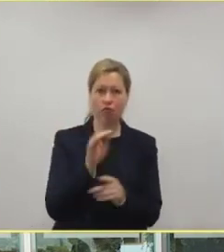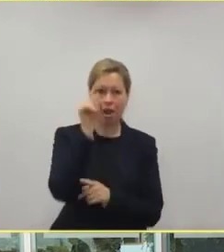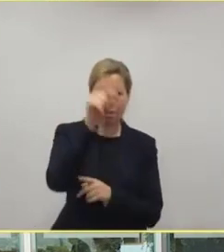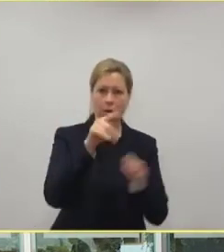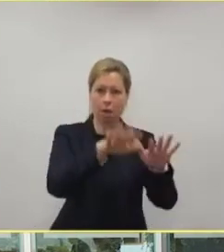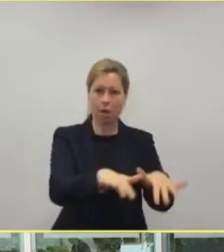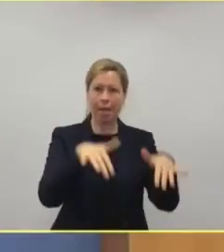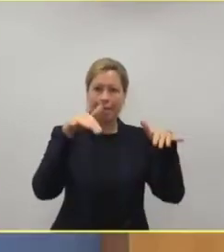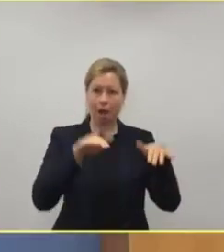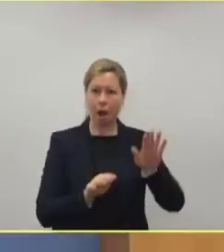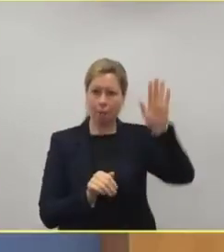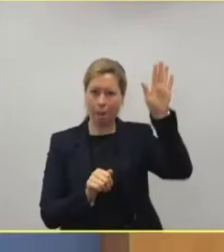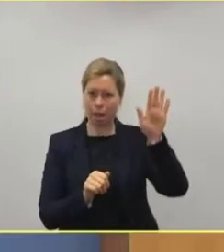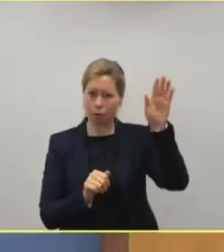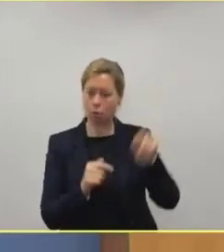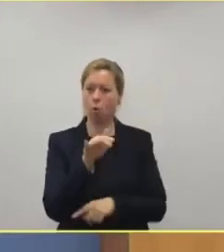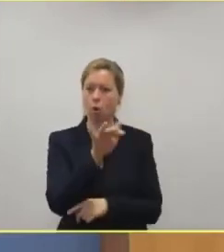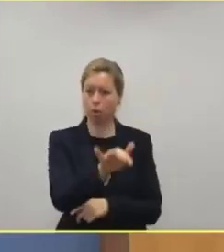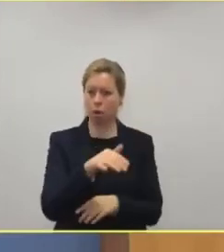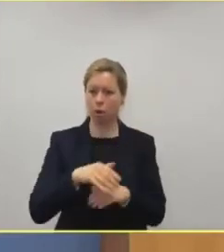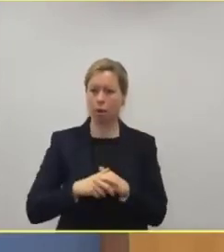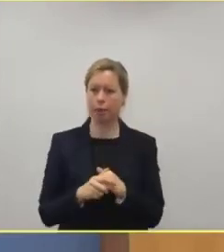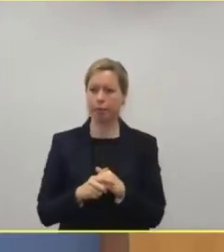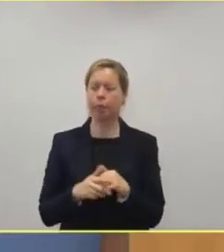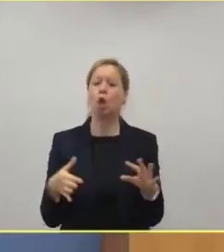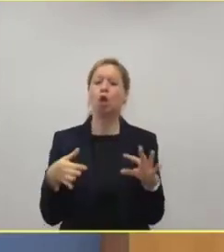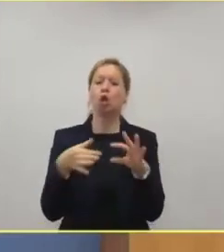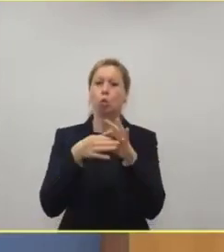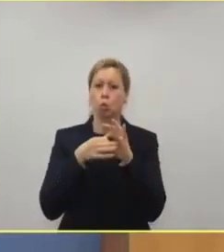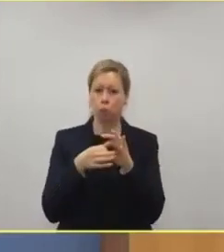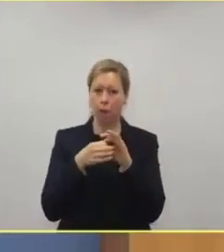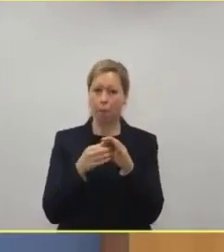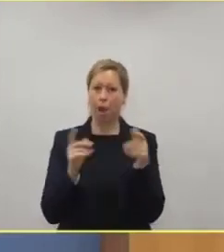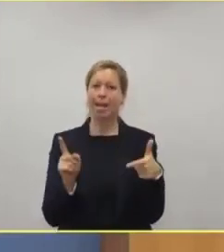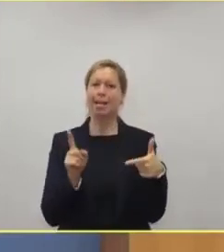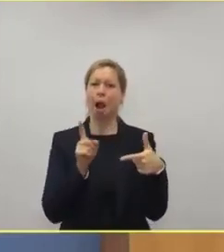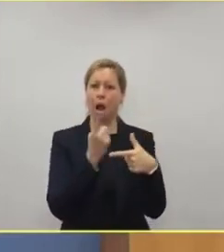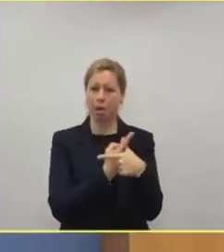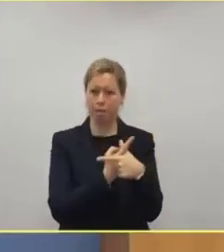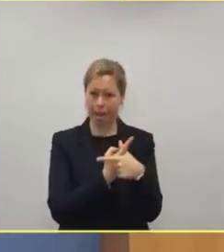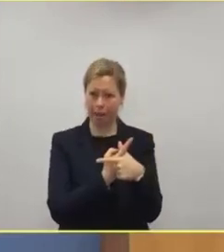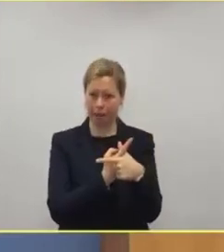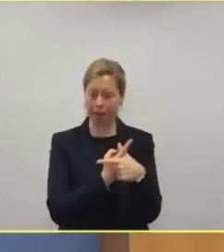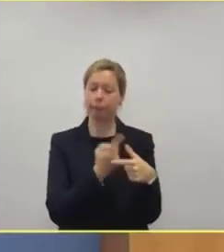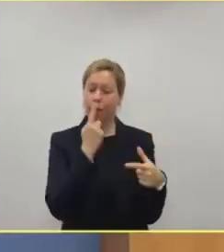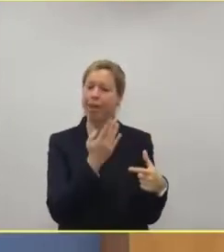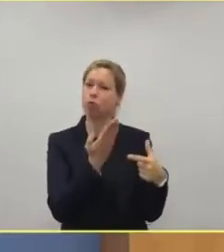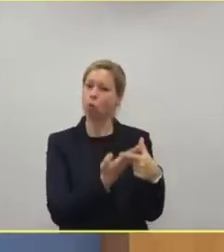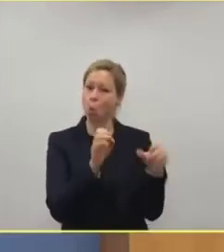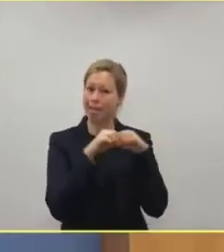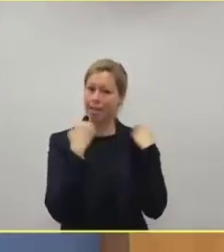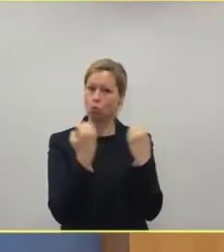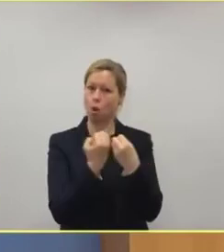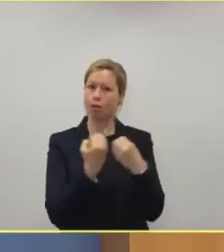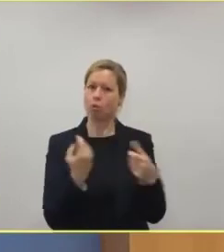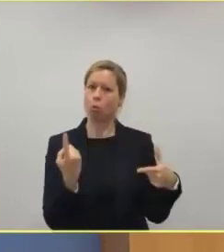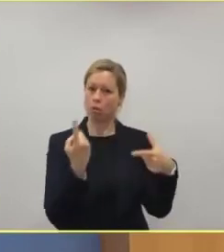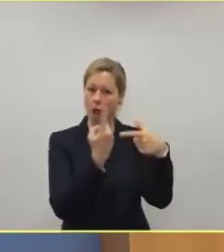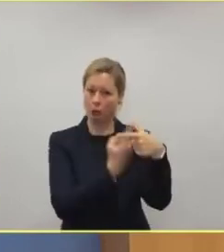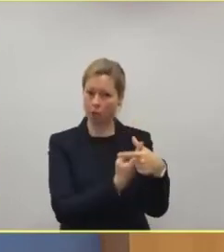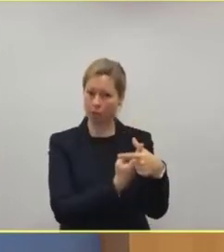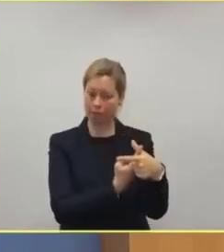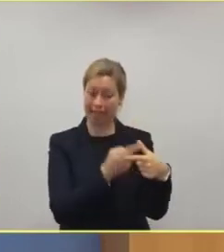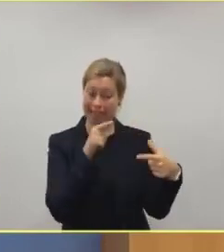Kurz zur Quarantäne, die Sie auch ansprachen. Wenn die Quarantäne ernst genommen wird, ist es ja dann auch sicher, sage ich mal, für die Gesellschaft.